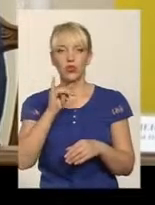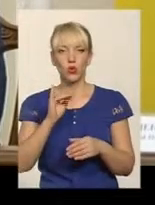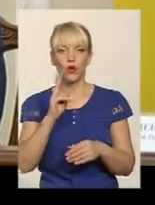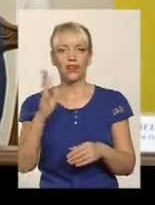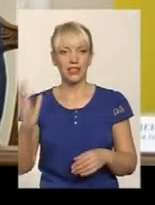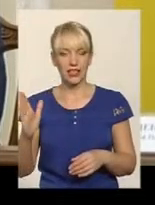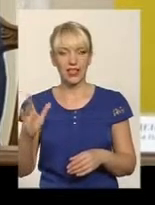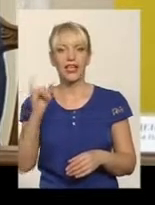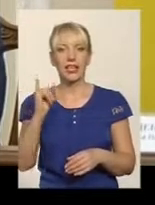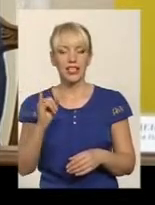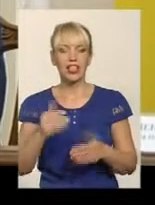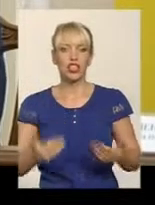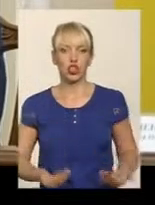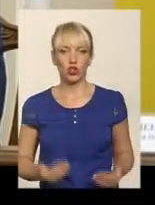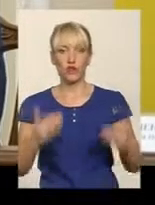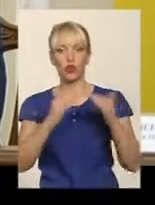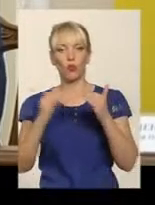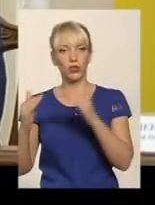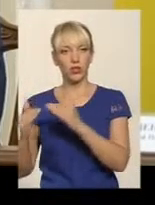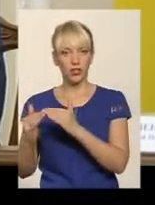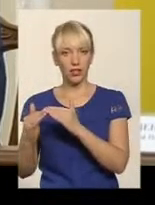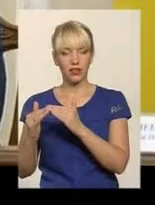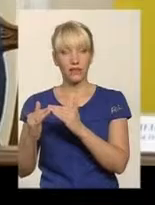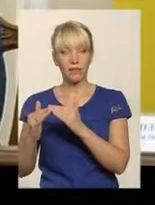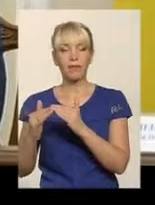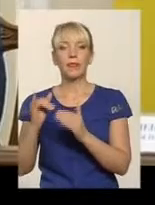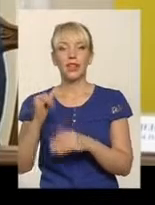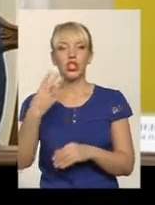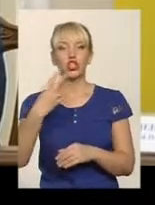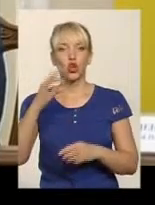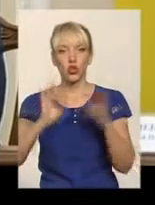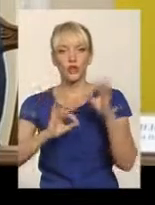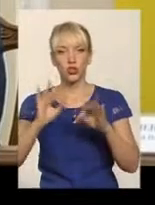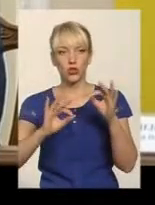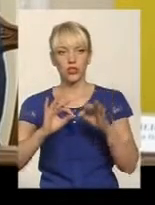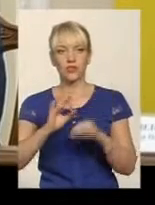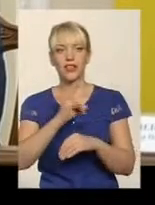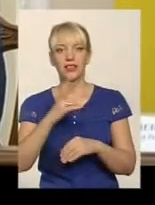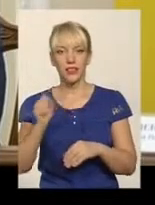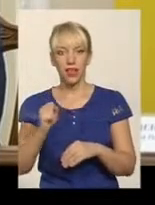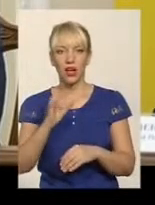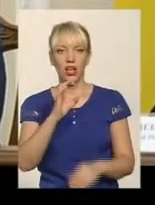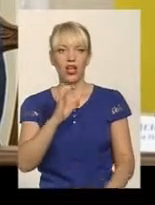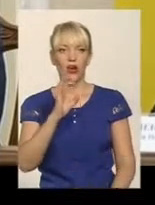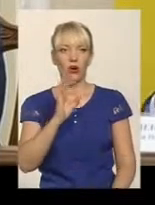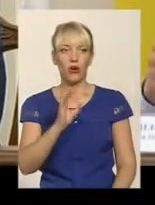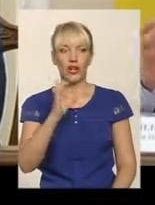і в житлових будинках, і 40% на ОСББ.